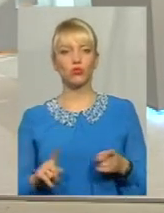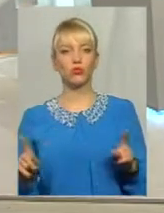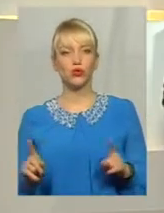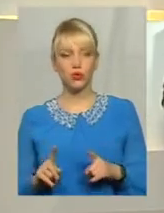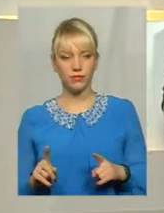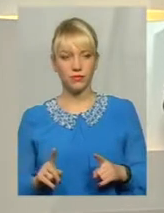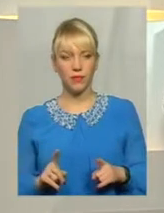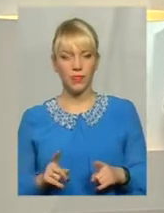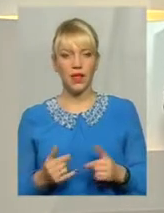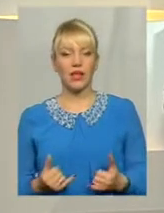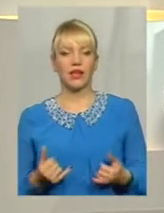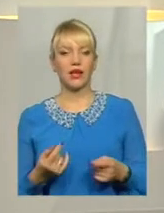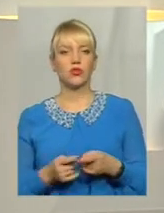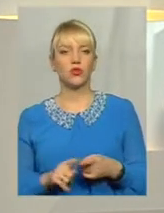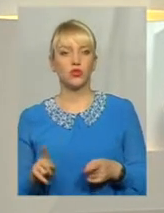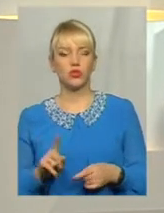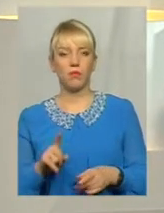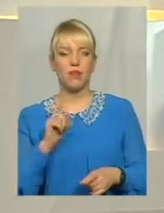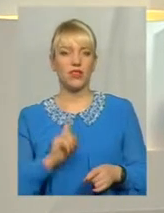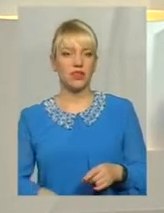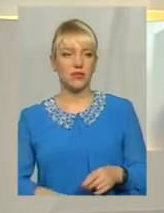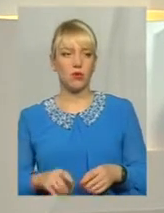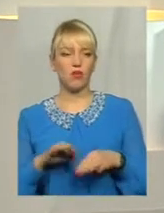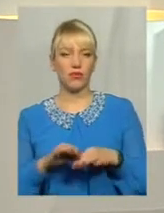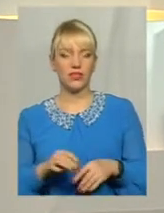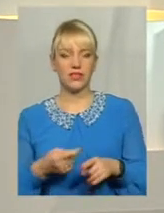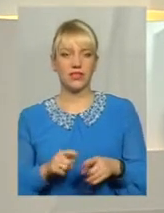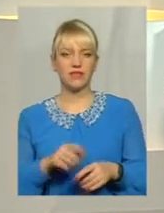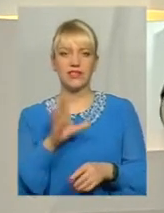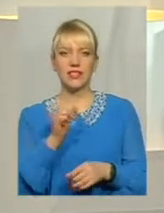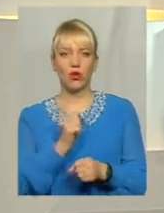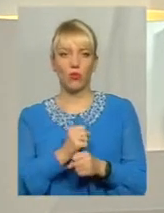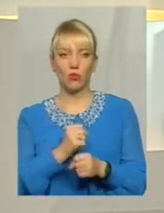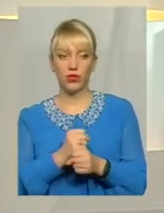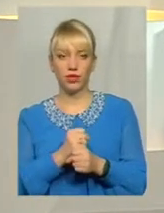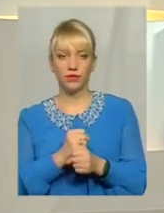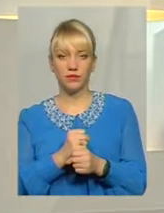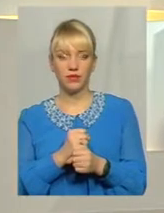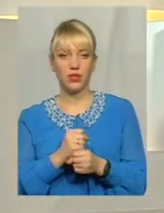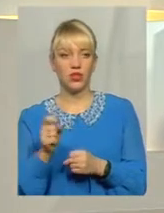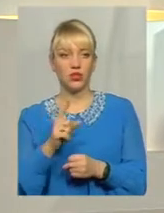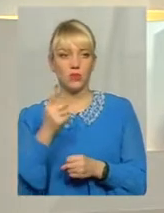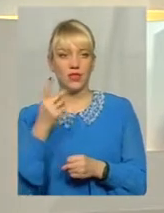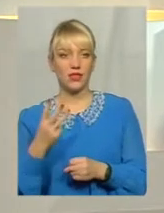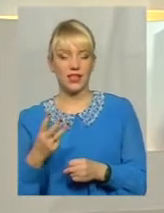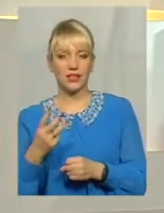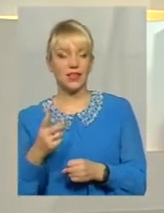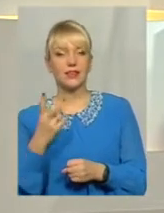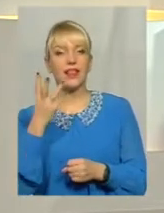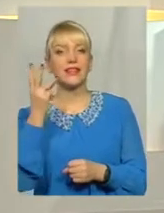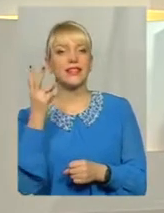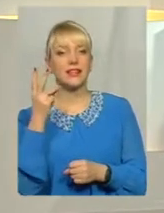для того, щоб ефективно, швидко провести ці всі роботи, і щоб на третинному рівні